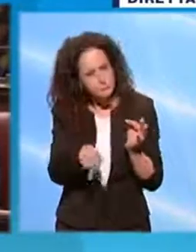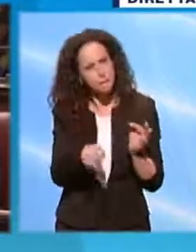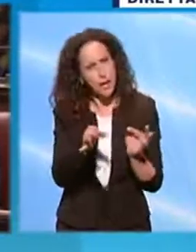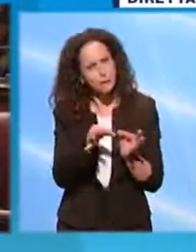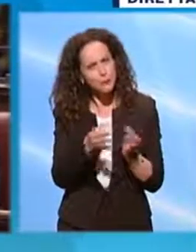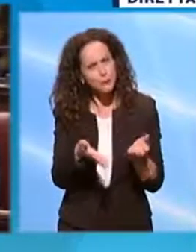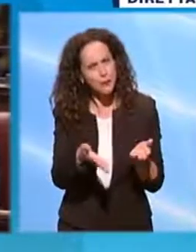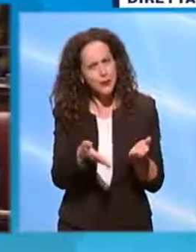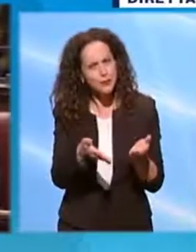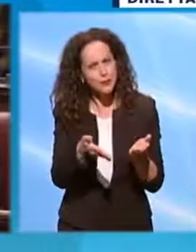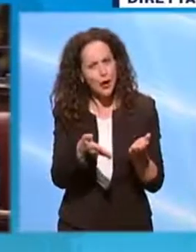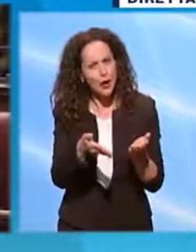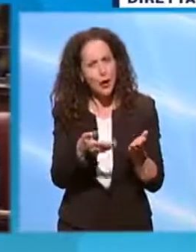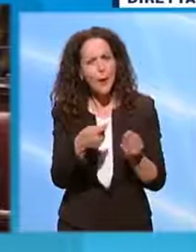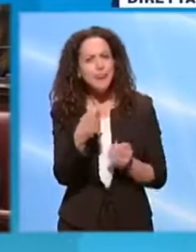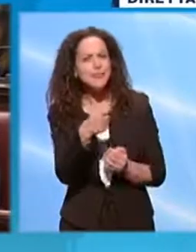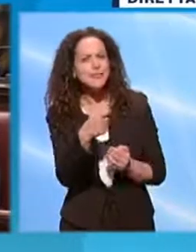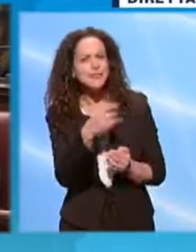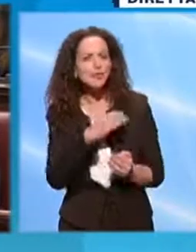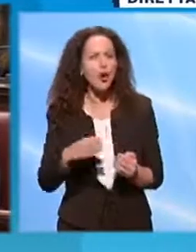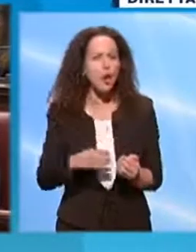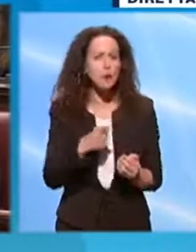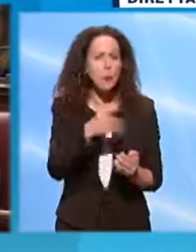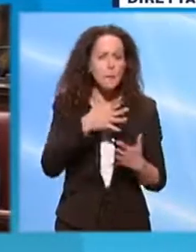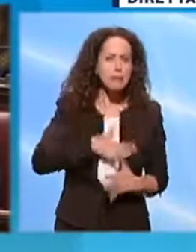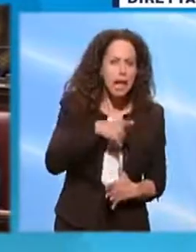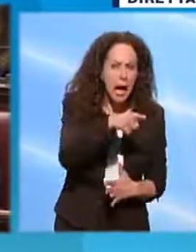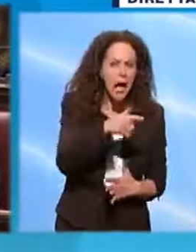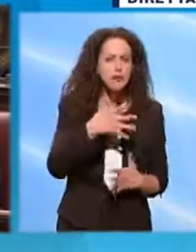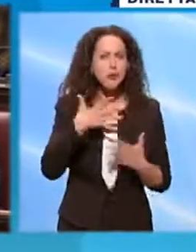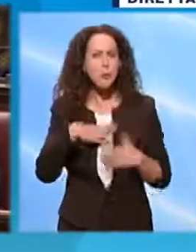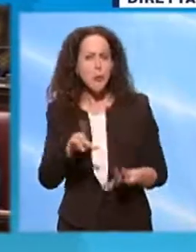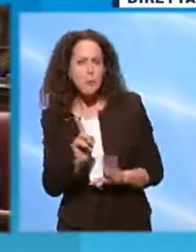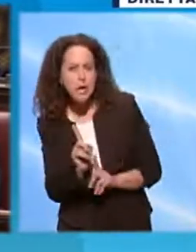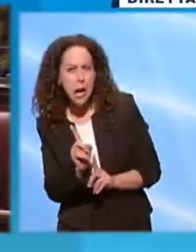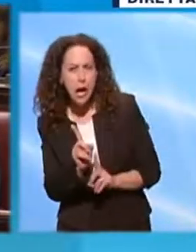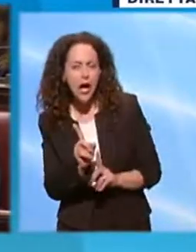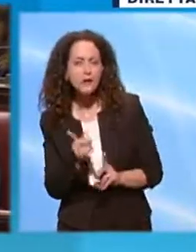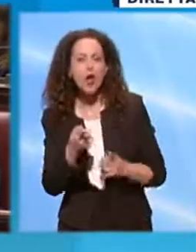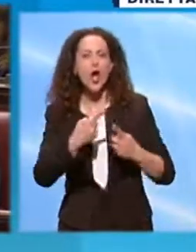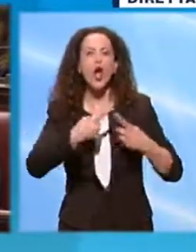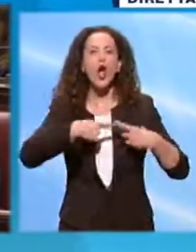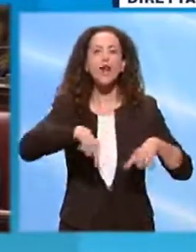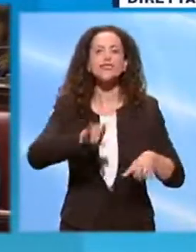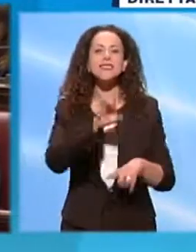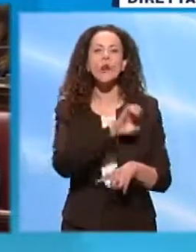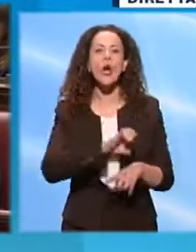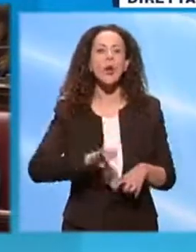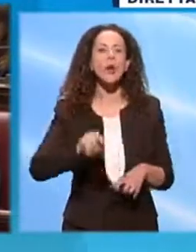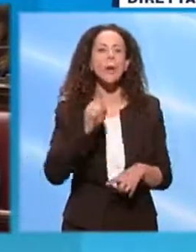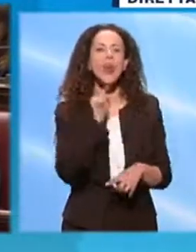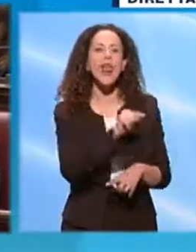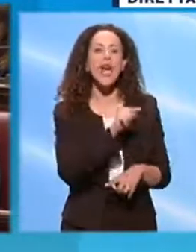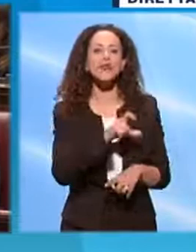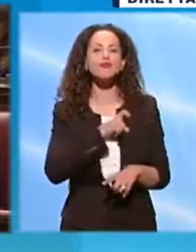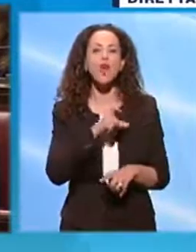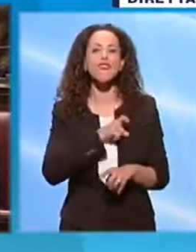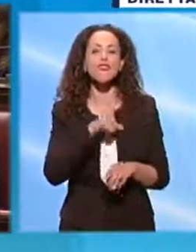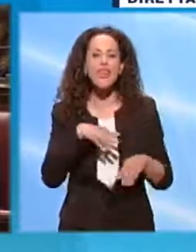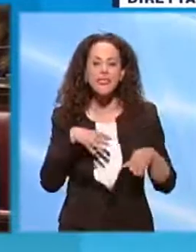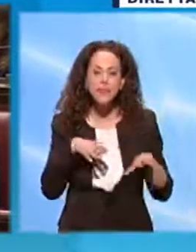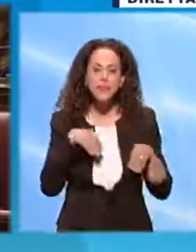appuntamento. Presidente Conte, che le piaccia o no, che ci piaccia o no, il Consiglio europeo al quale lei partecipa giovedì